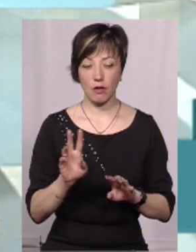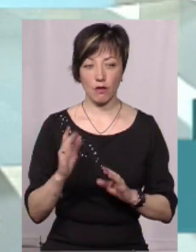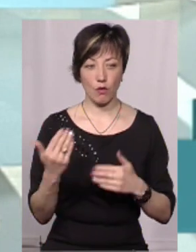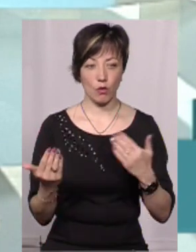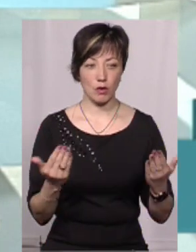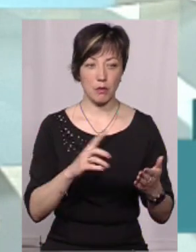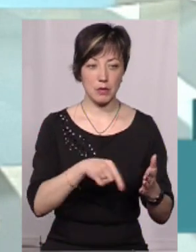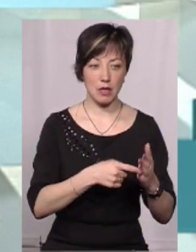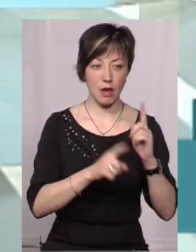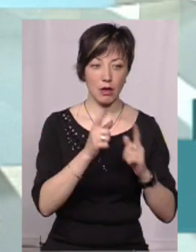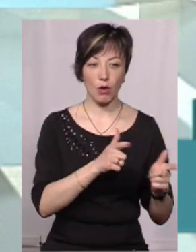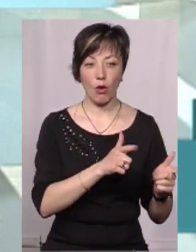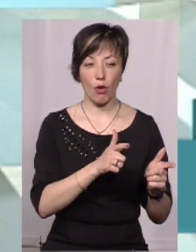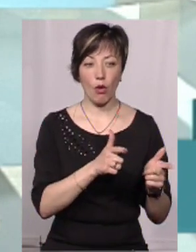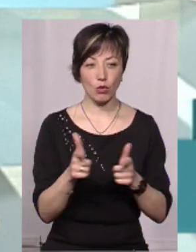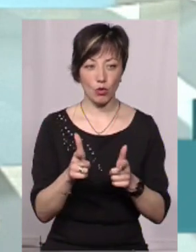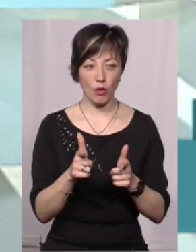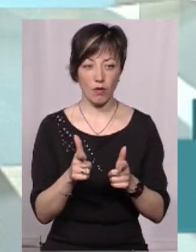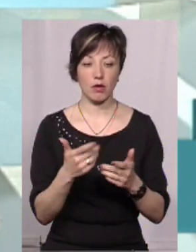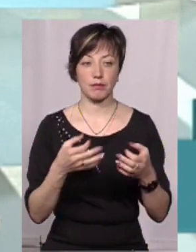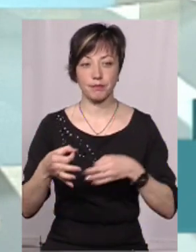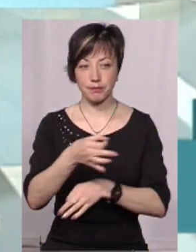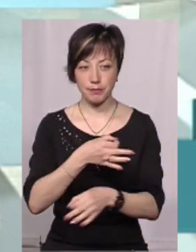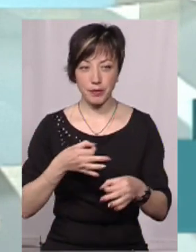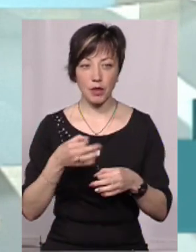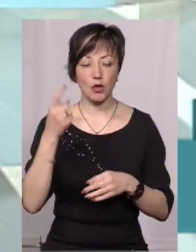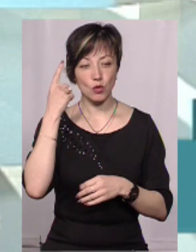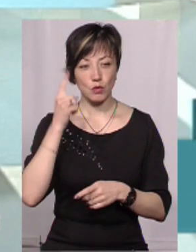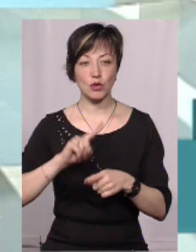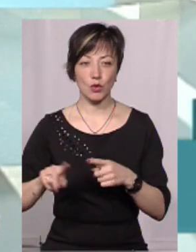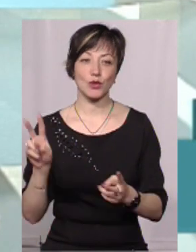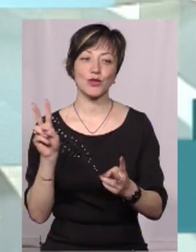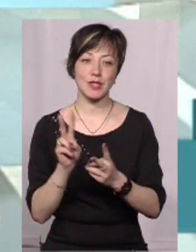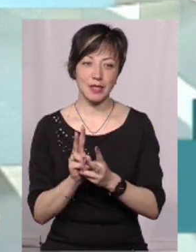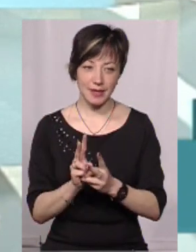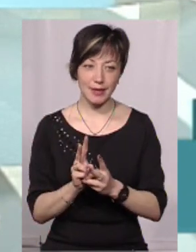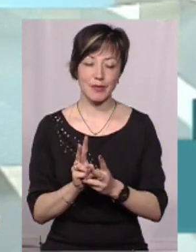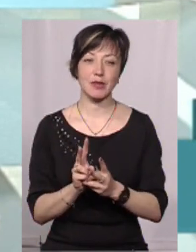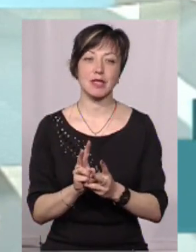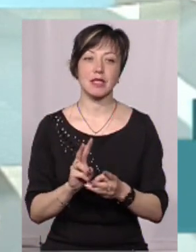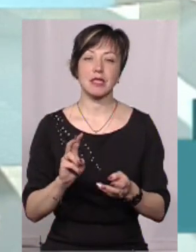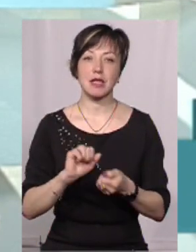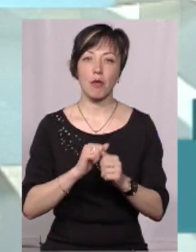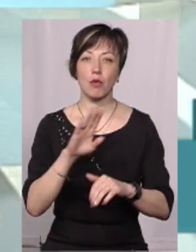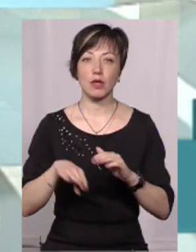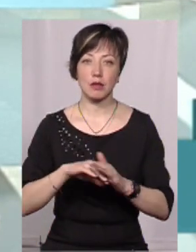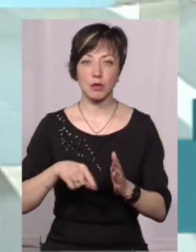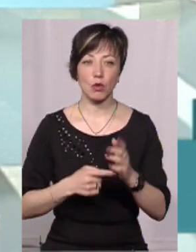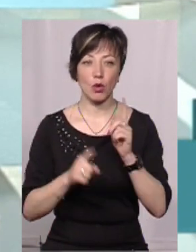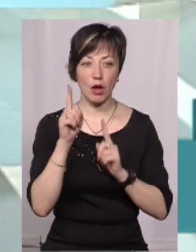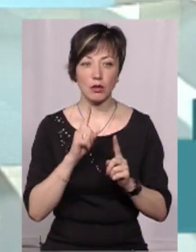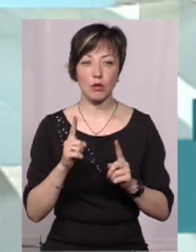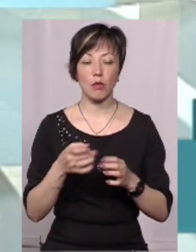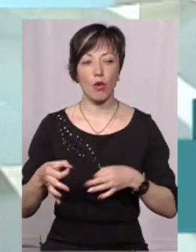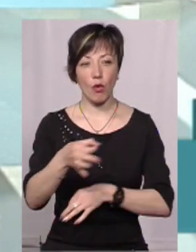сторін, що міська рада готова йти на діалог, і тому, я думаю, ми скоро зустрінемося з Кам'янсько-Подільською міською радою,